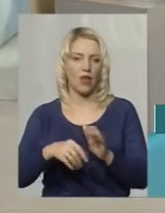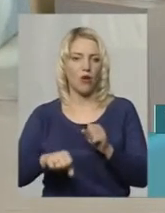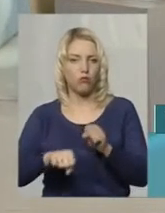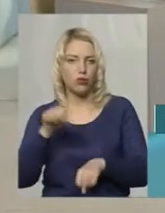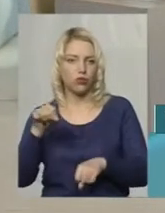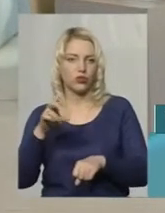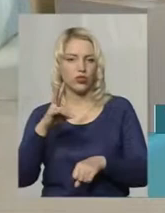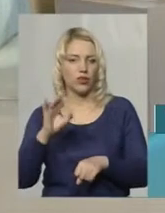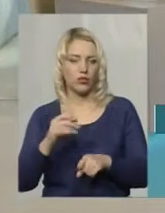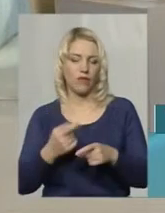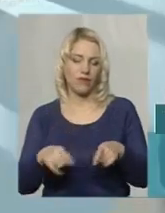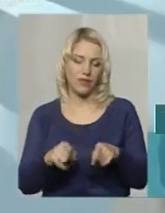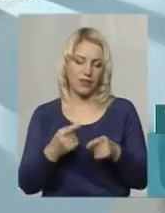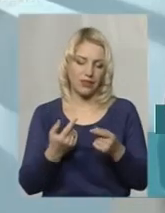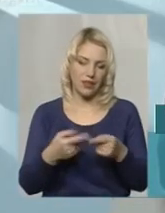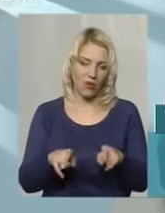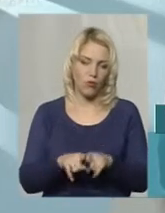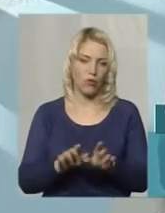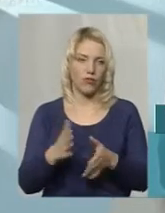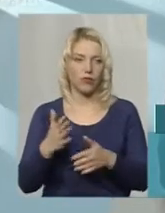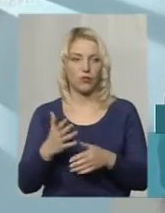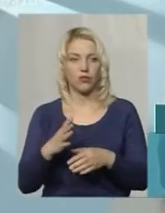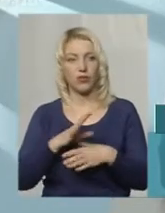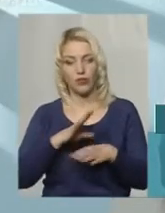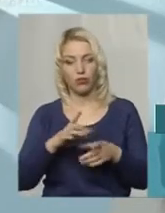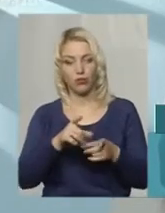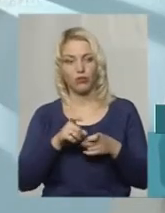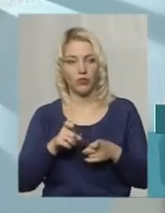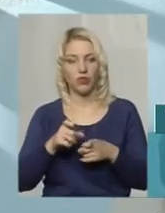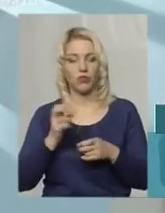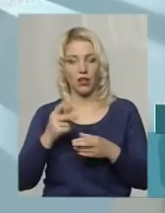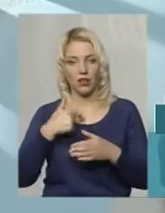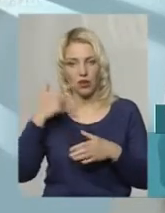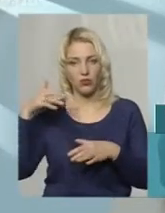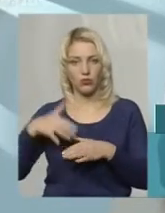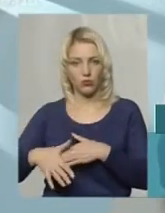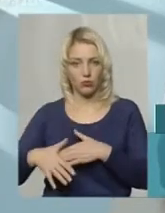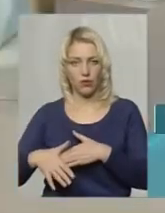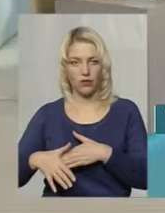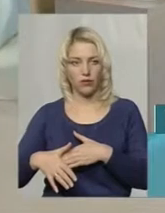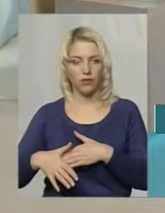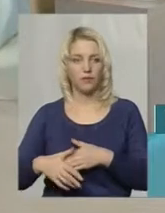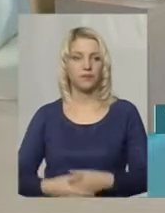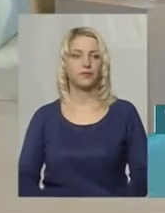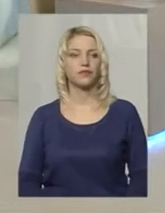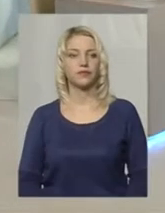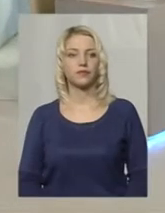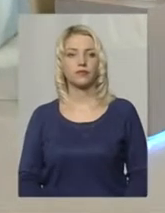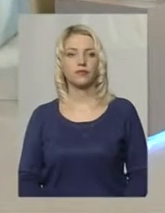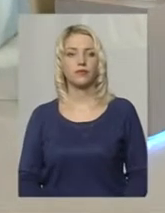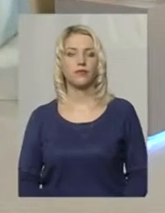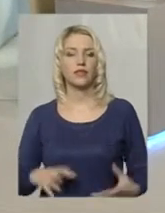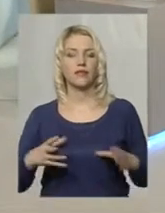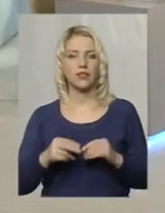в даному випадку, ну, в силу масовості не було притягнення. Я так зрозумів, бо мені невідомо про це. Взагалі, по